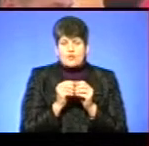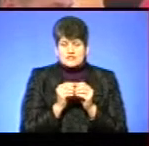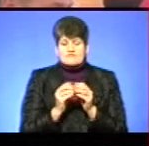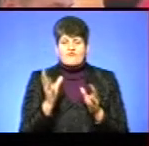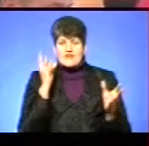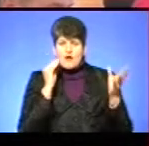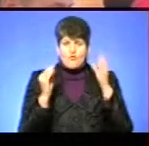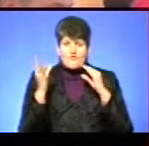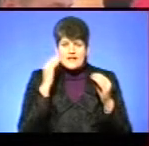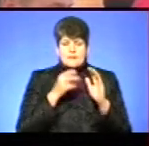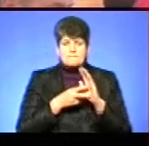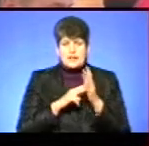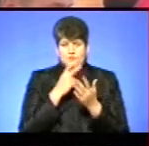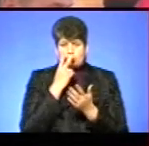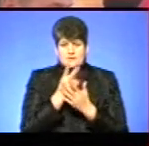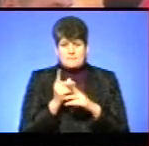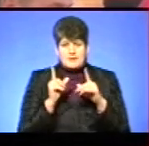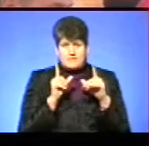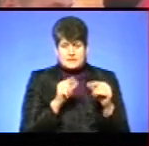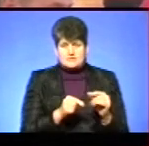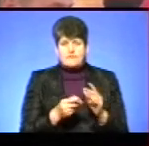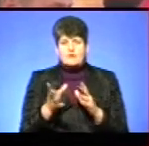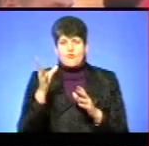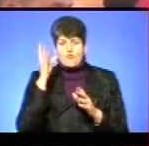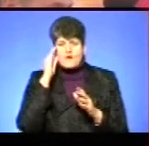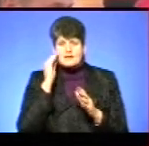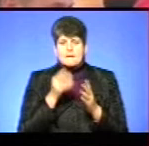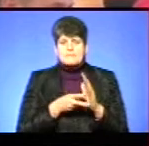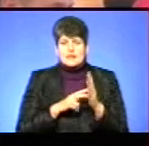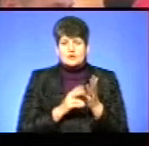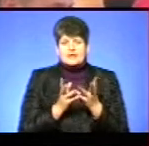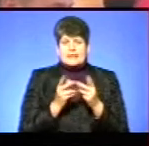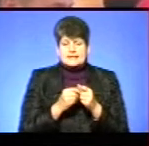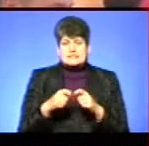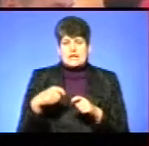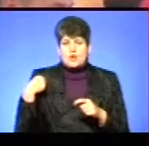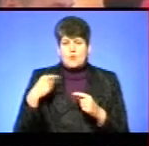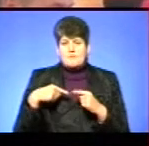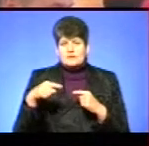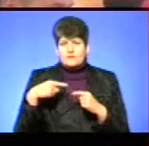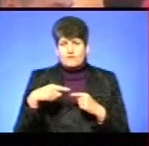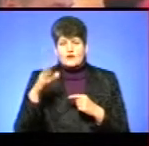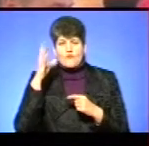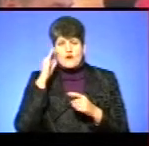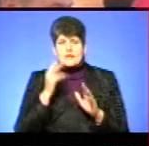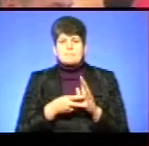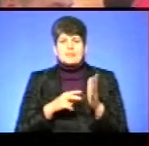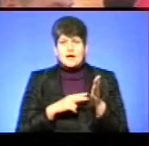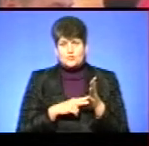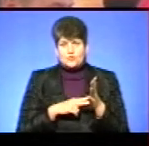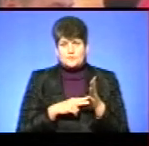планових показників перевезень, з врахуванням планового кількості кілометражу, з врахуванням планового